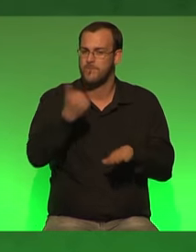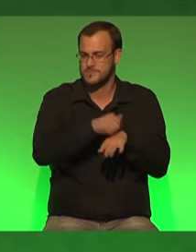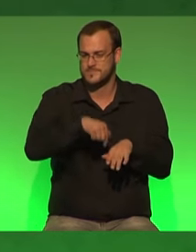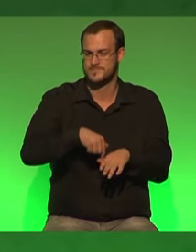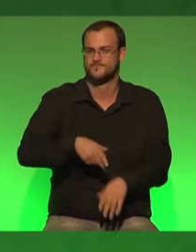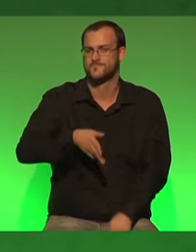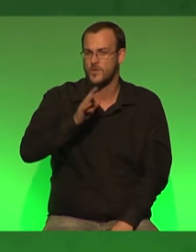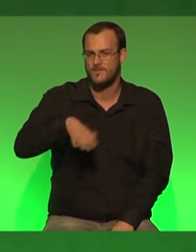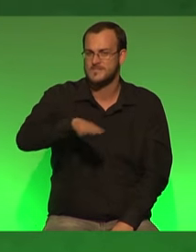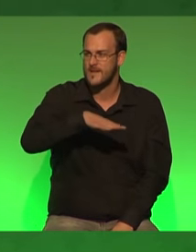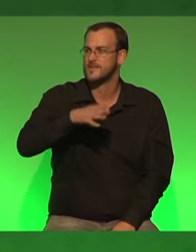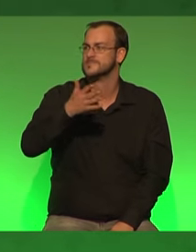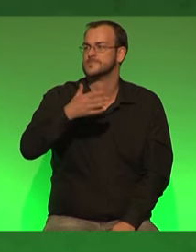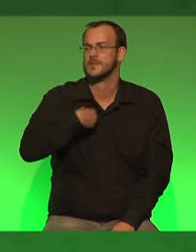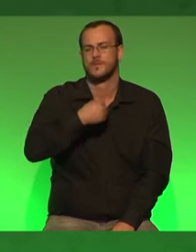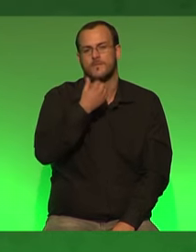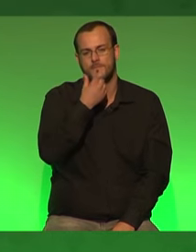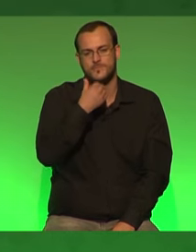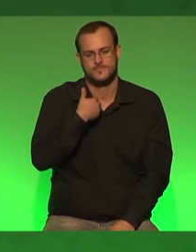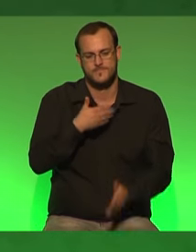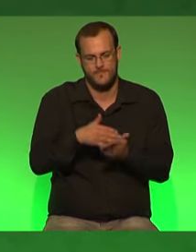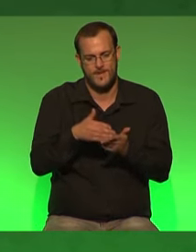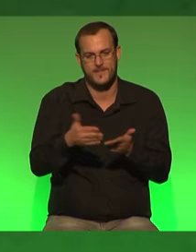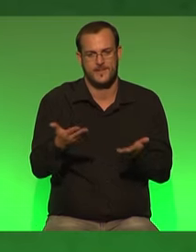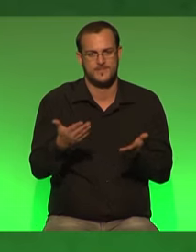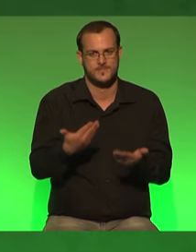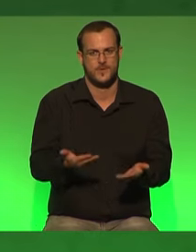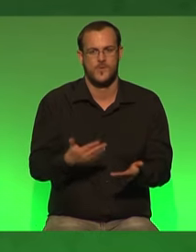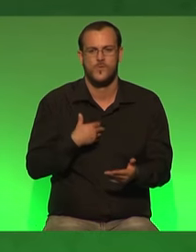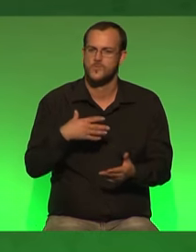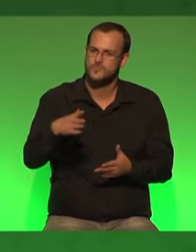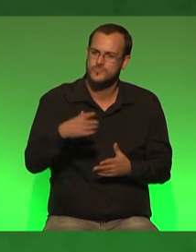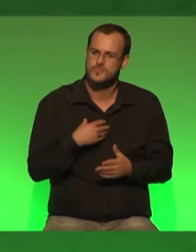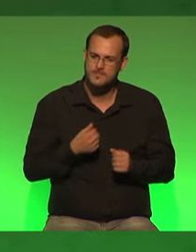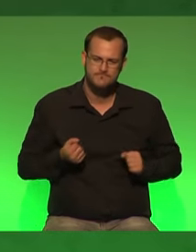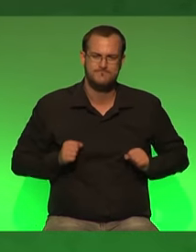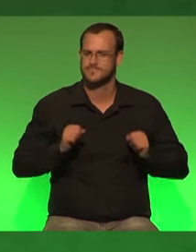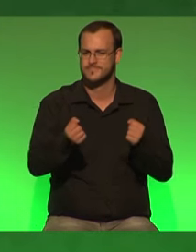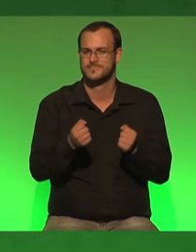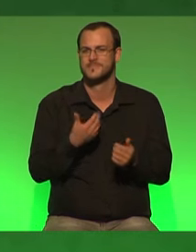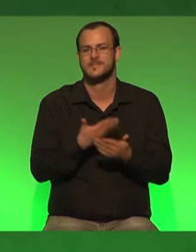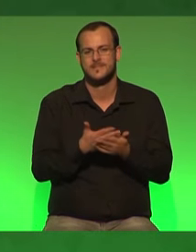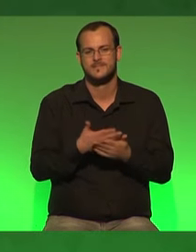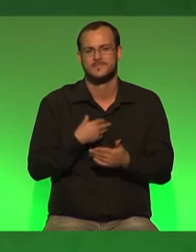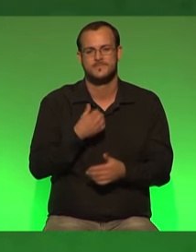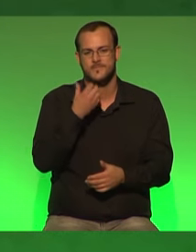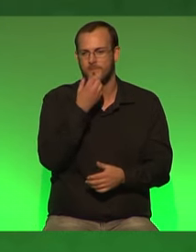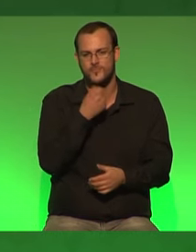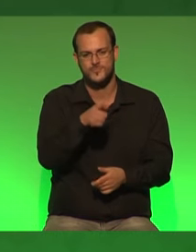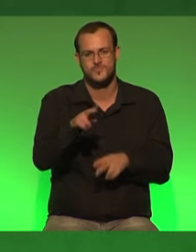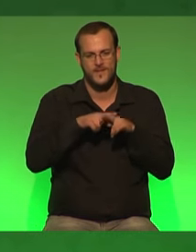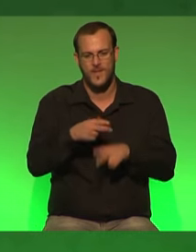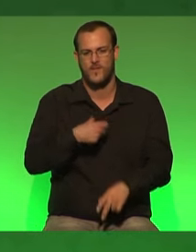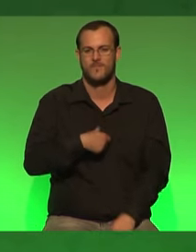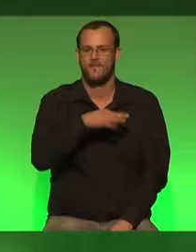ich möchte das furchtbar gerne weiterhin sein und mit euch zusammen durchstarten dafür werbe ich um euer vertrauen vielen dank für eure